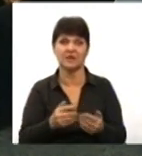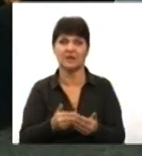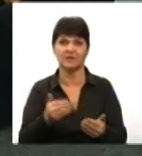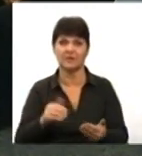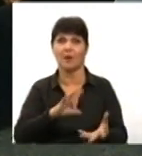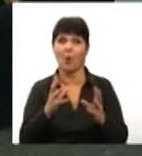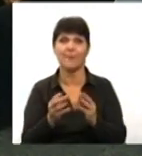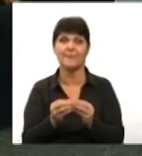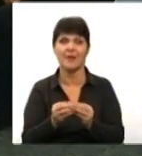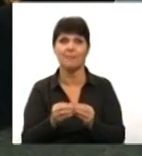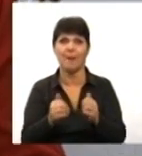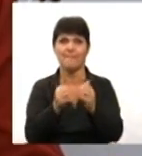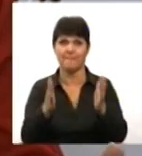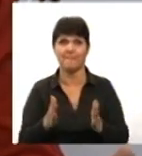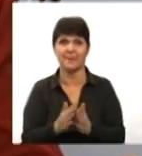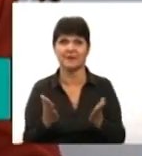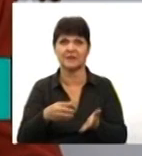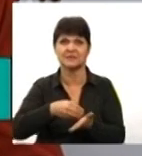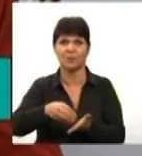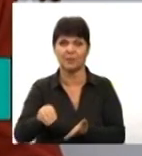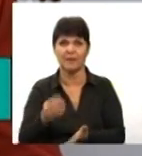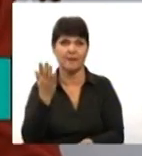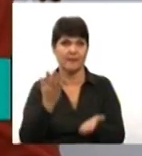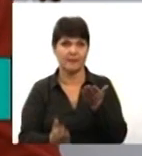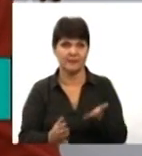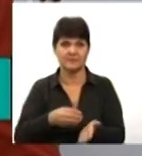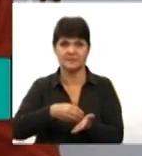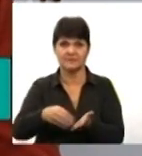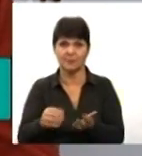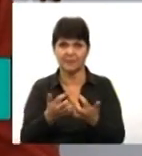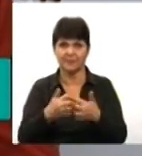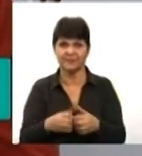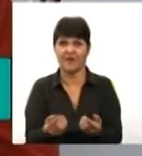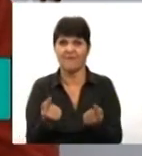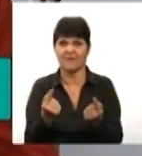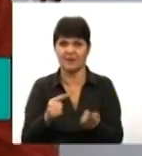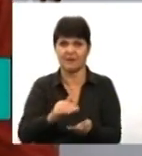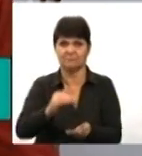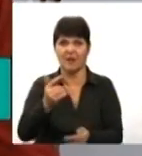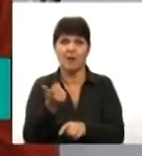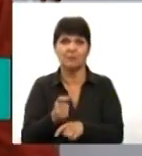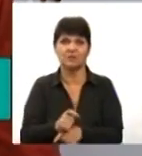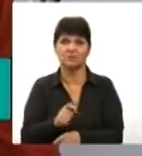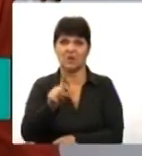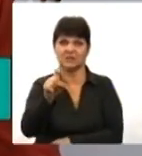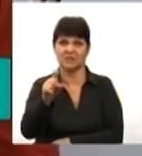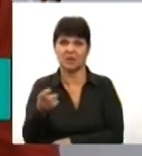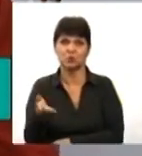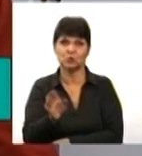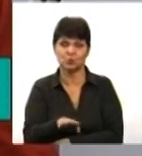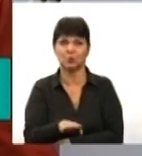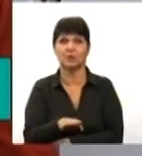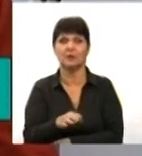партії, яка закупається. Тобто, якщо закупається пристрою великою партією, більше 100 штук, то